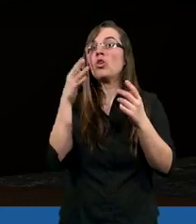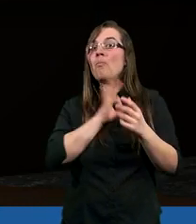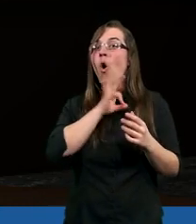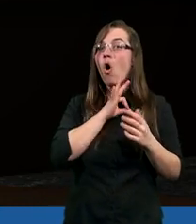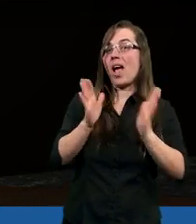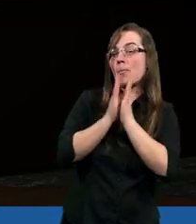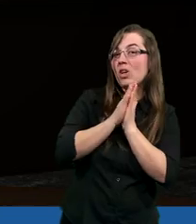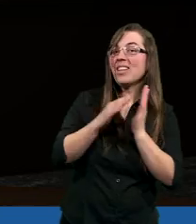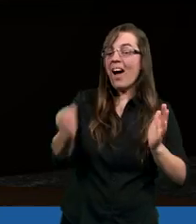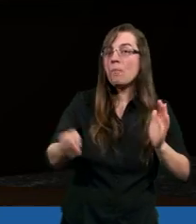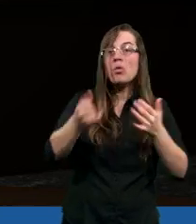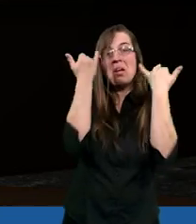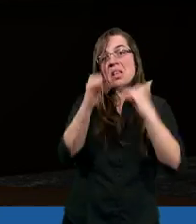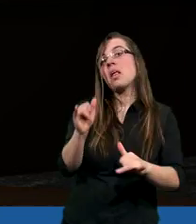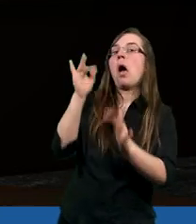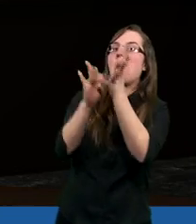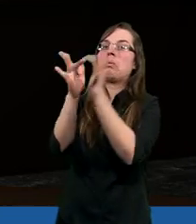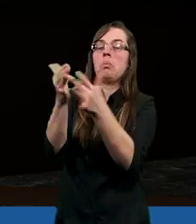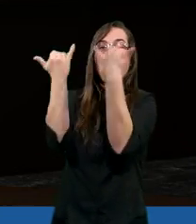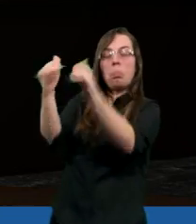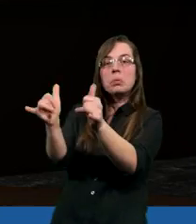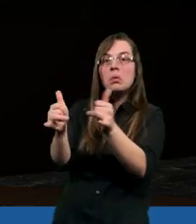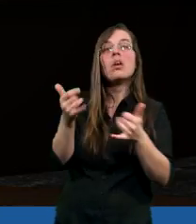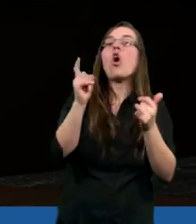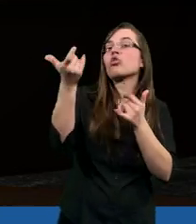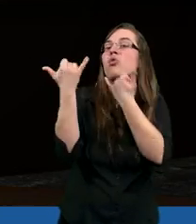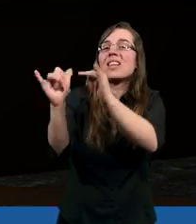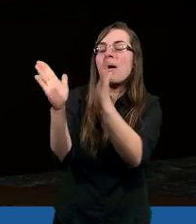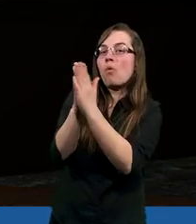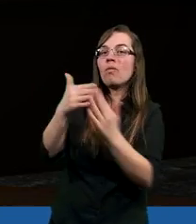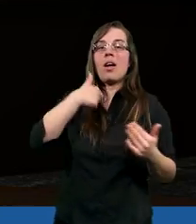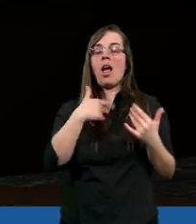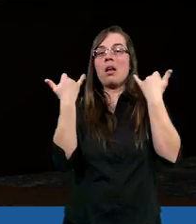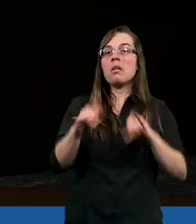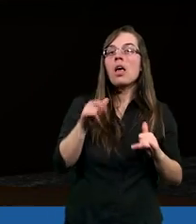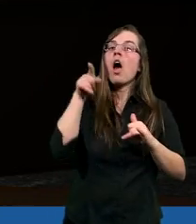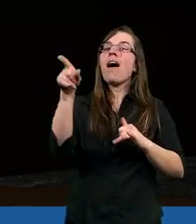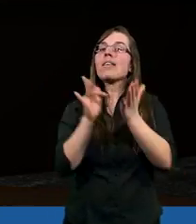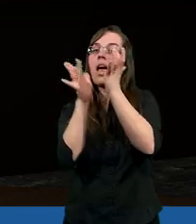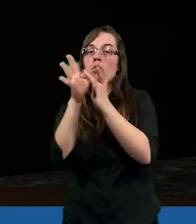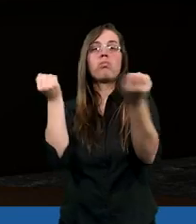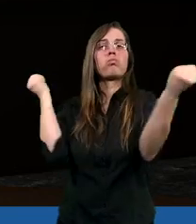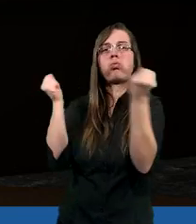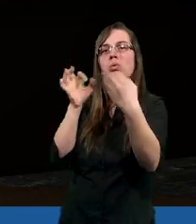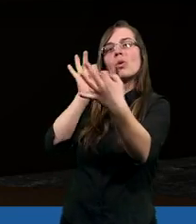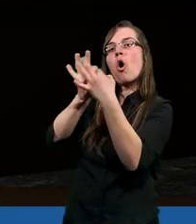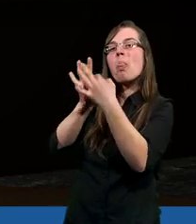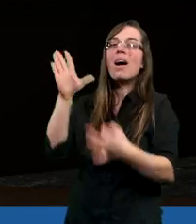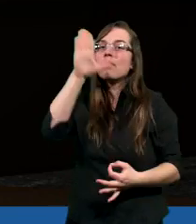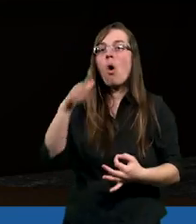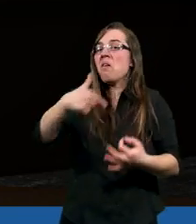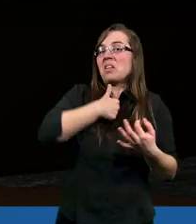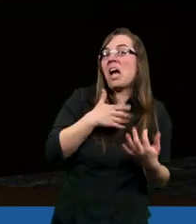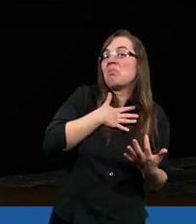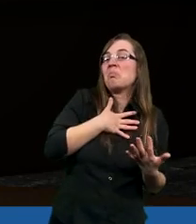chyba nie jest tak, że Jezus inaczej się modli, o co innego się modli, że ma taką relację z Bogiem, której uczniowie mu po prostu